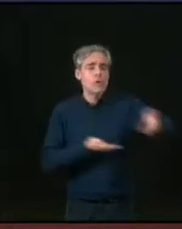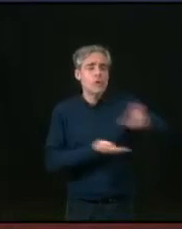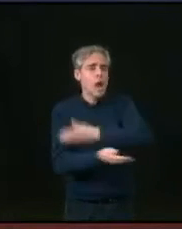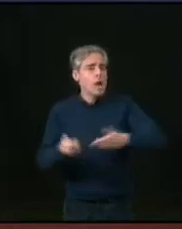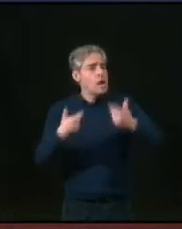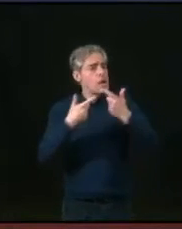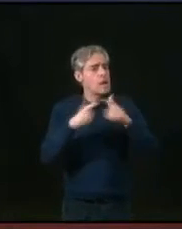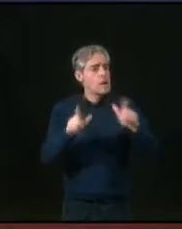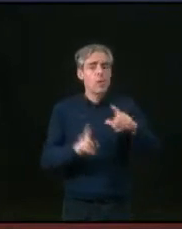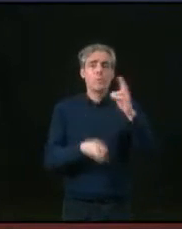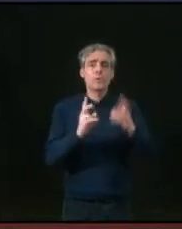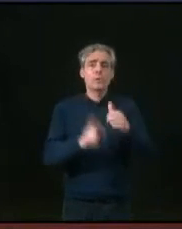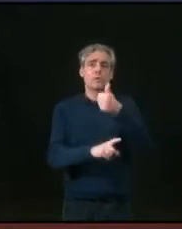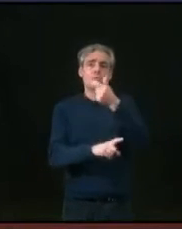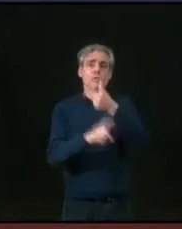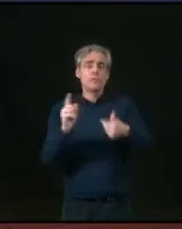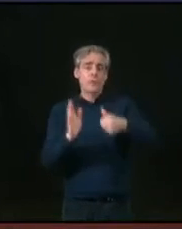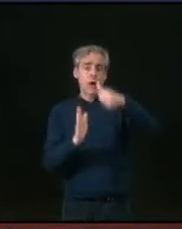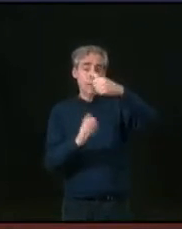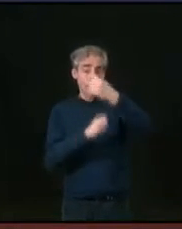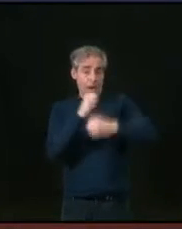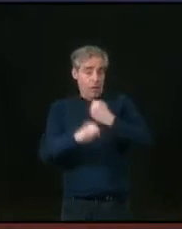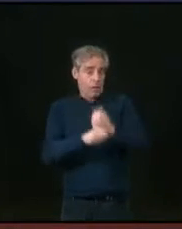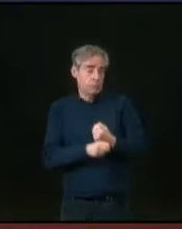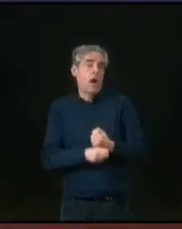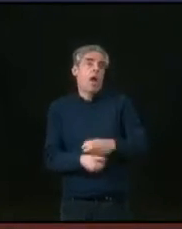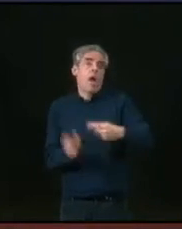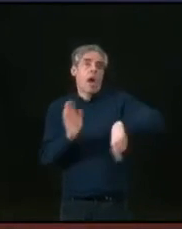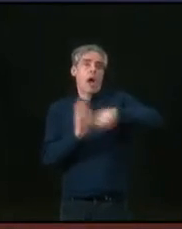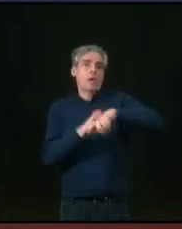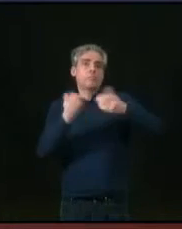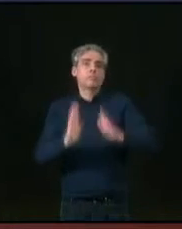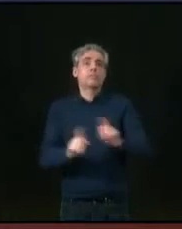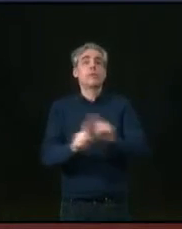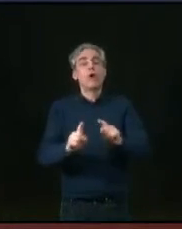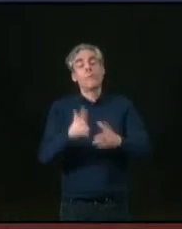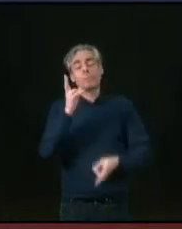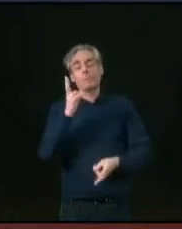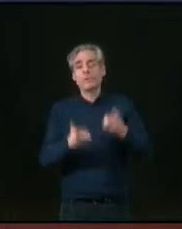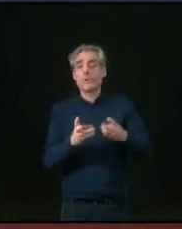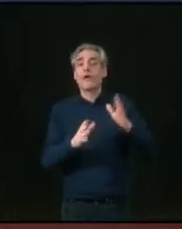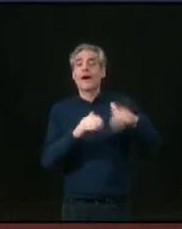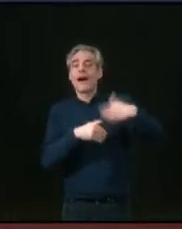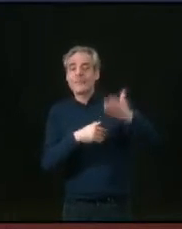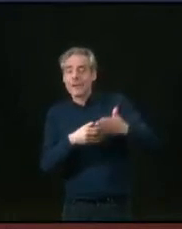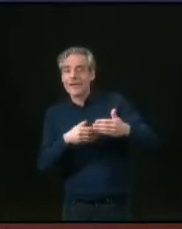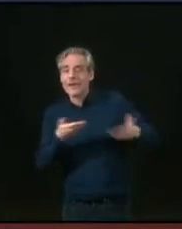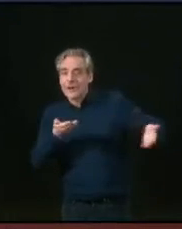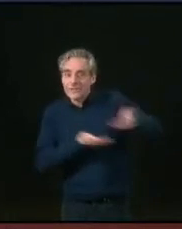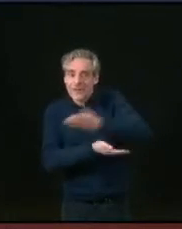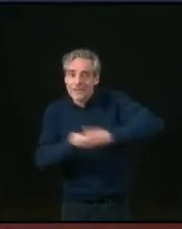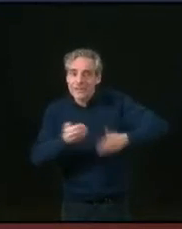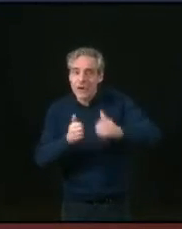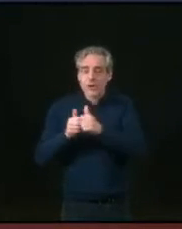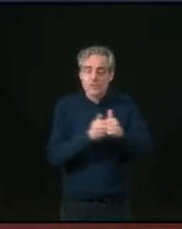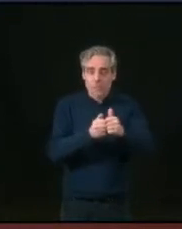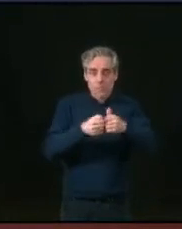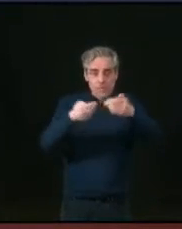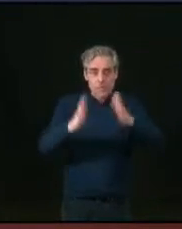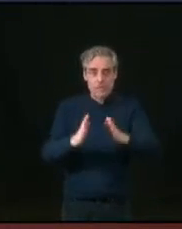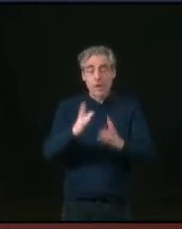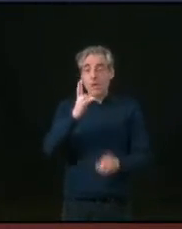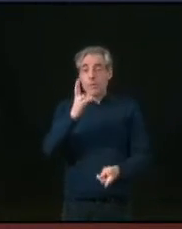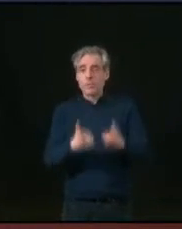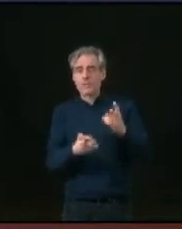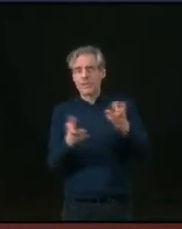'organiser une fois par an. Moi, ce que je proposerais, je ne pas définir une règle là comme ça à la tribune, on en parlera tous ensemble, c'est qu'il ne faut pas,